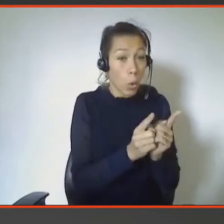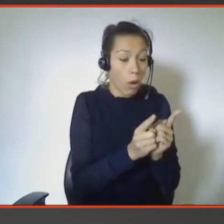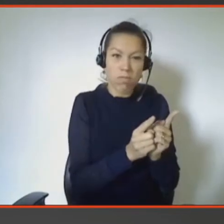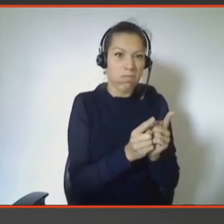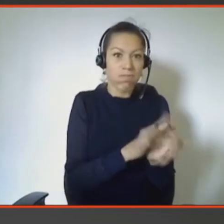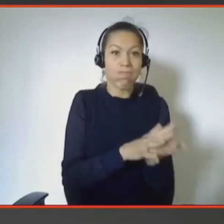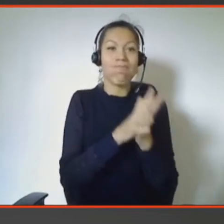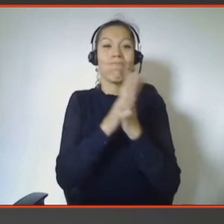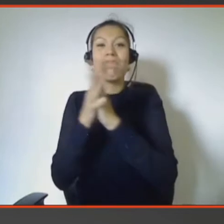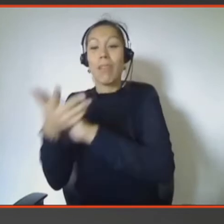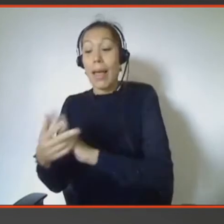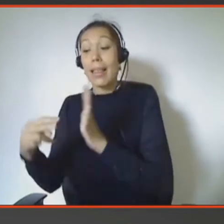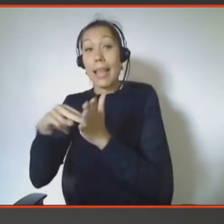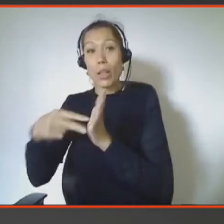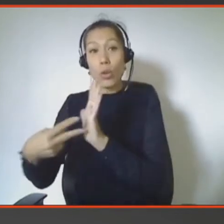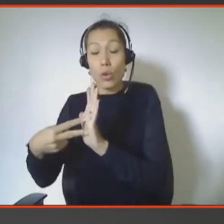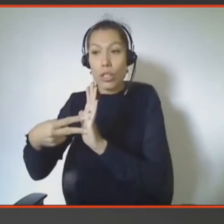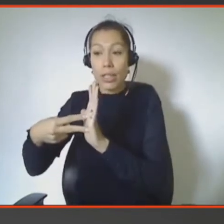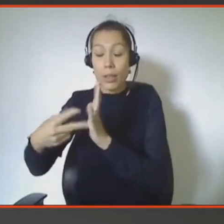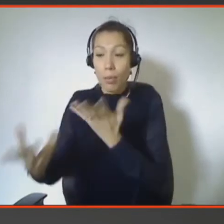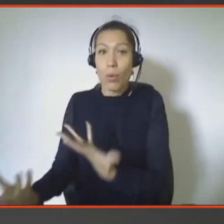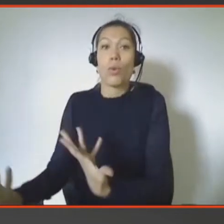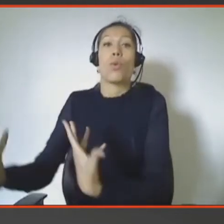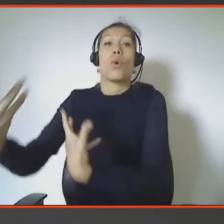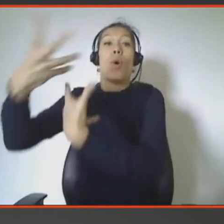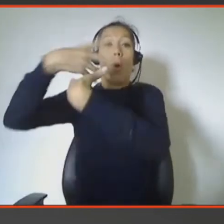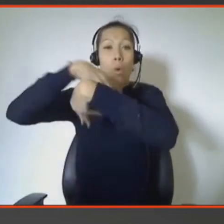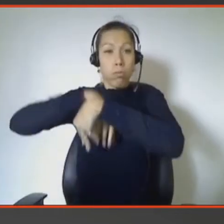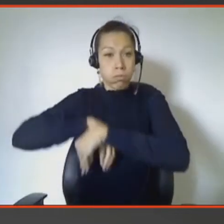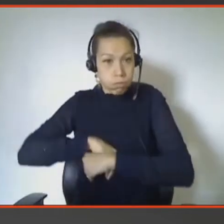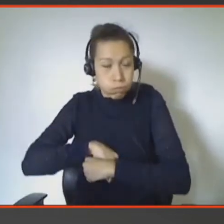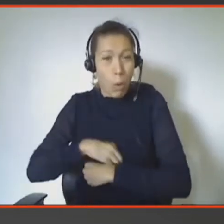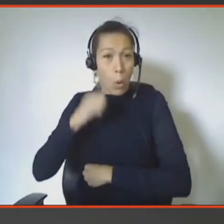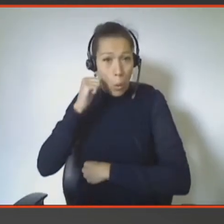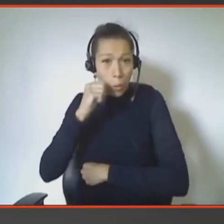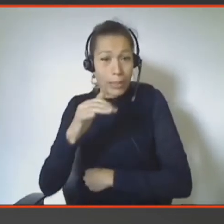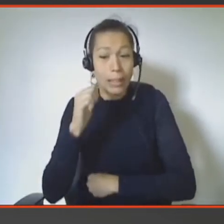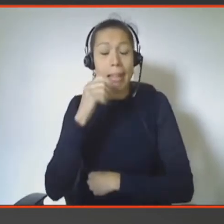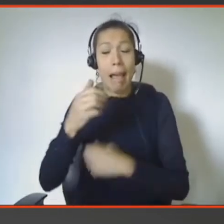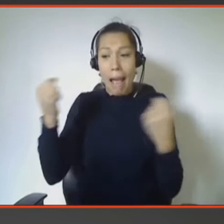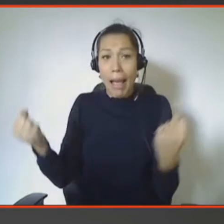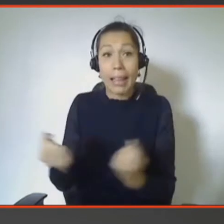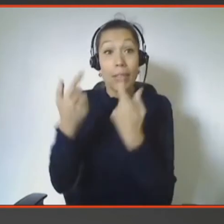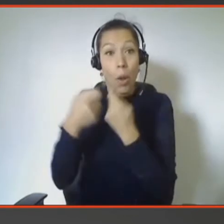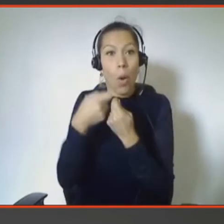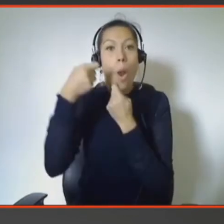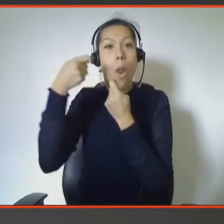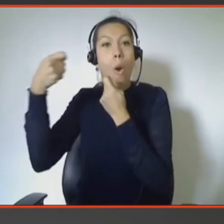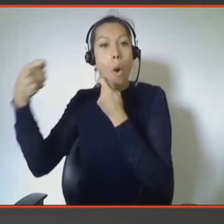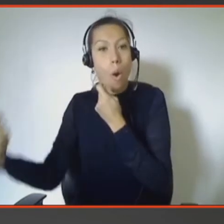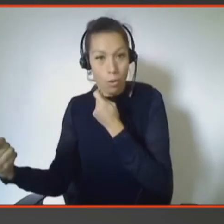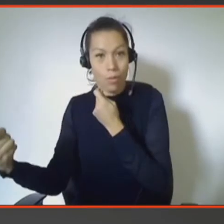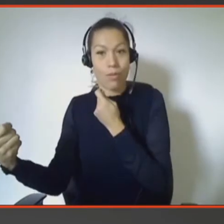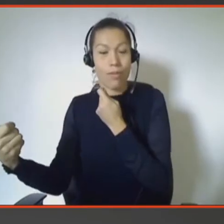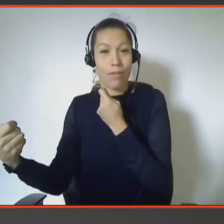entourer, qui va devenir partie intégrante de nos activités pendant de longues périodes. Donc, comme je le dis, on a du coup un mode de consommation